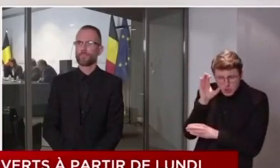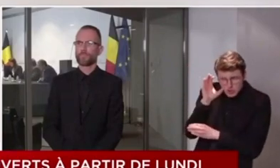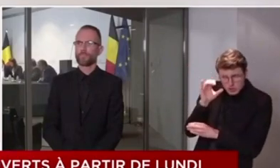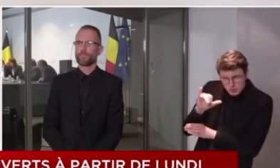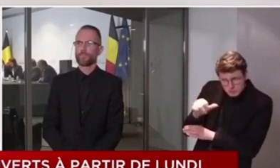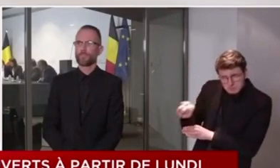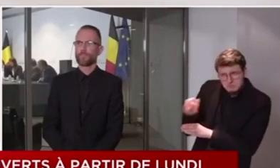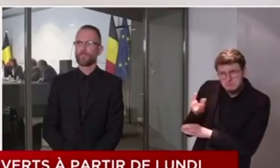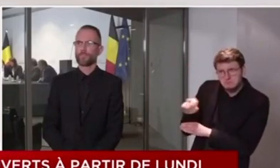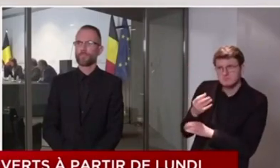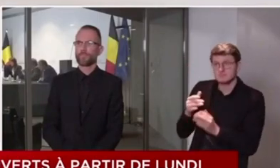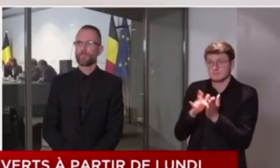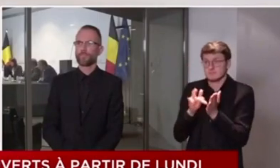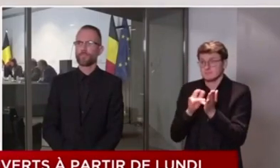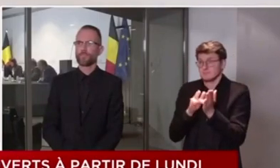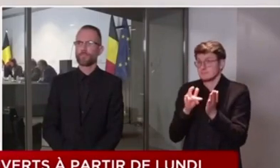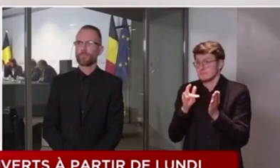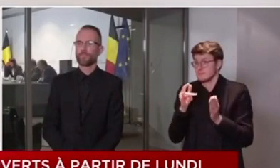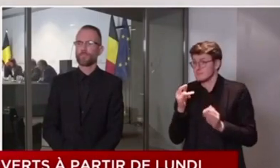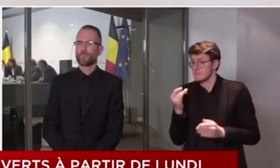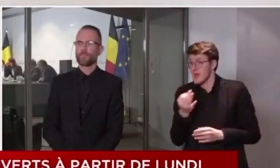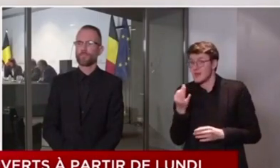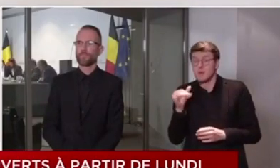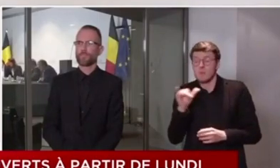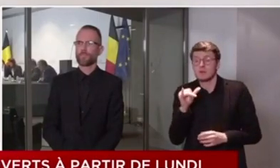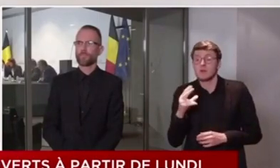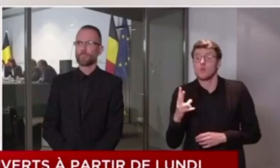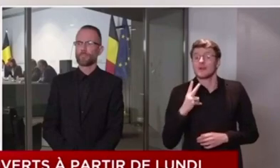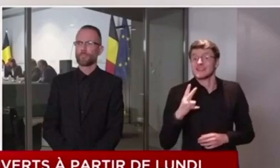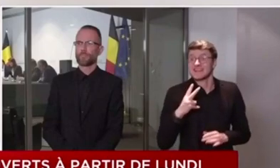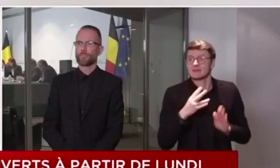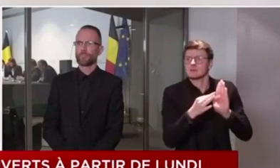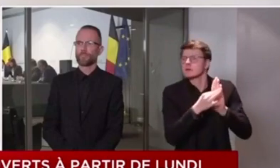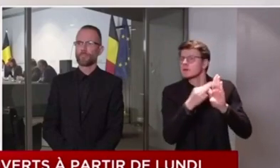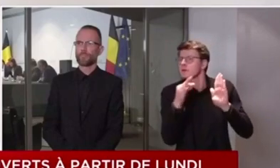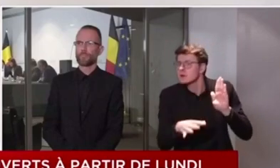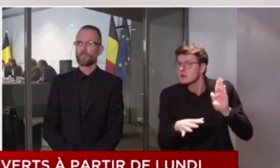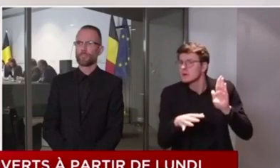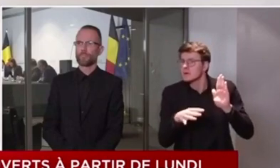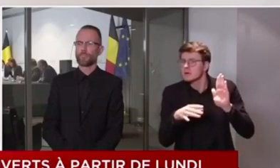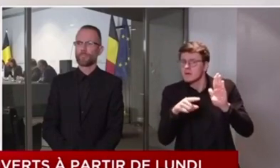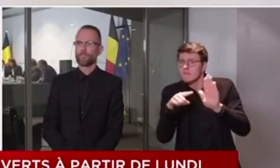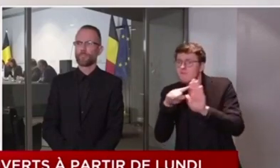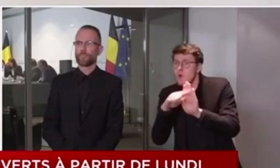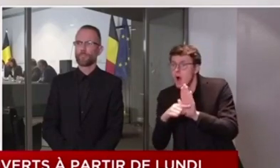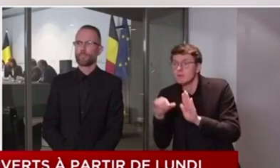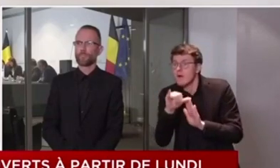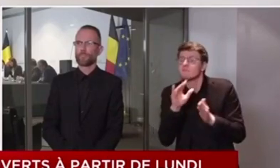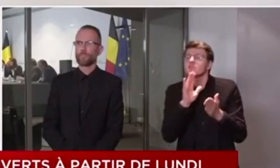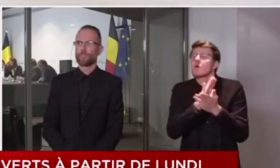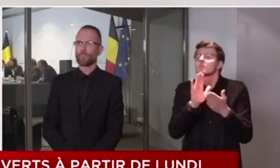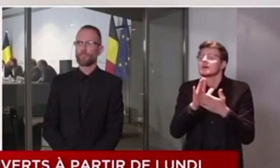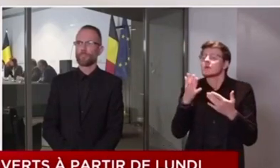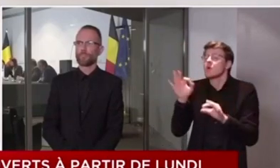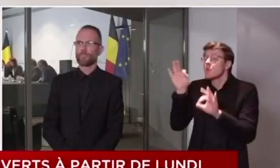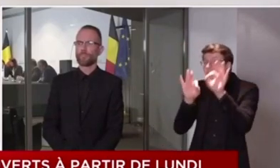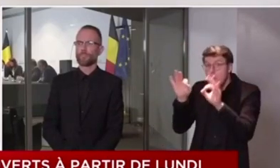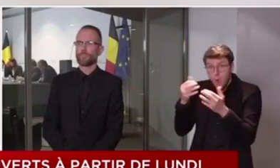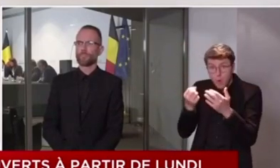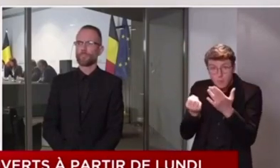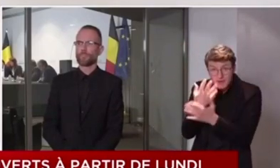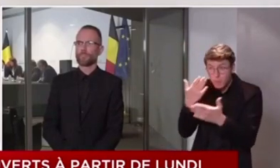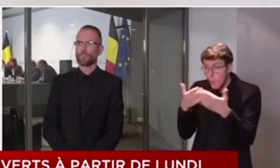Alors, il y aura le timing correct et les conditions aussi pour la réouverture progressive des